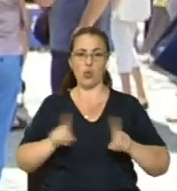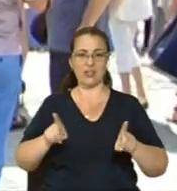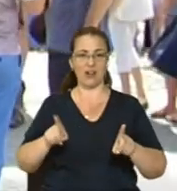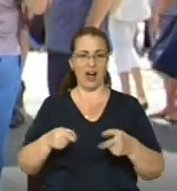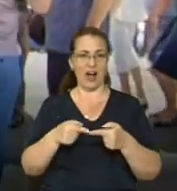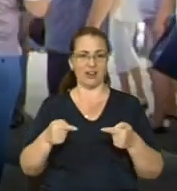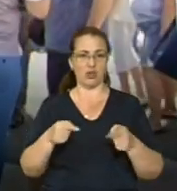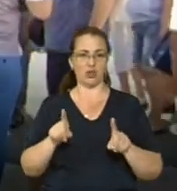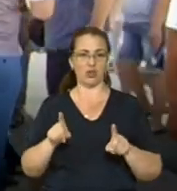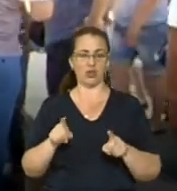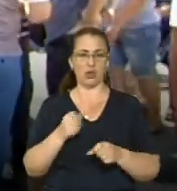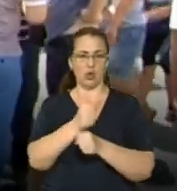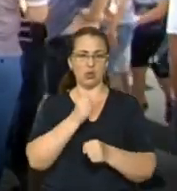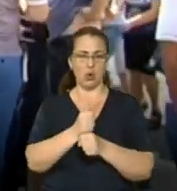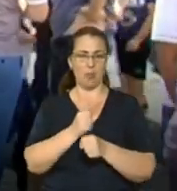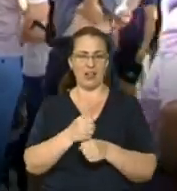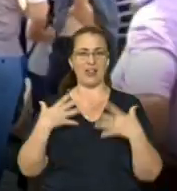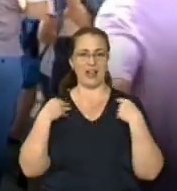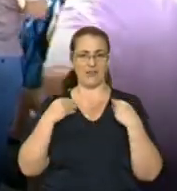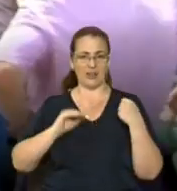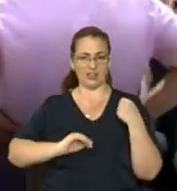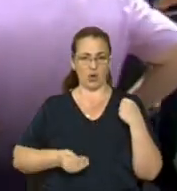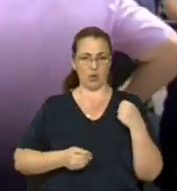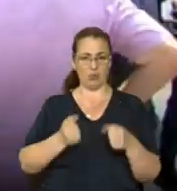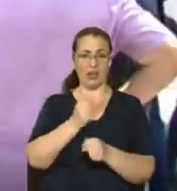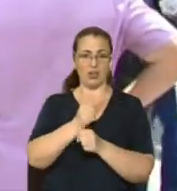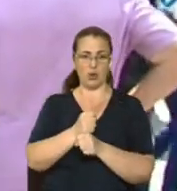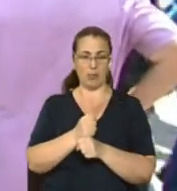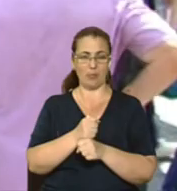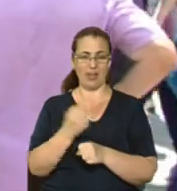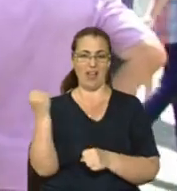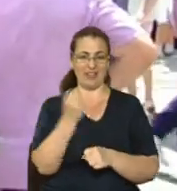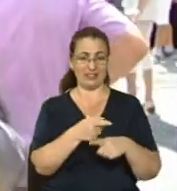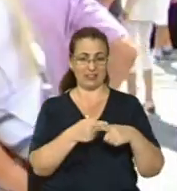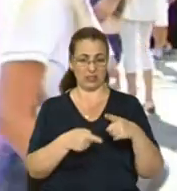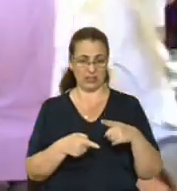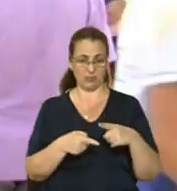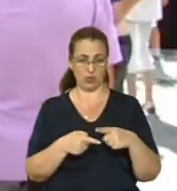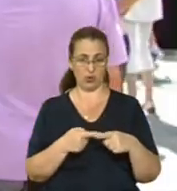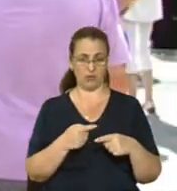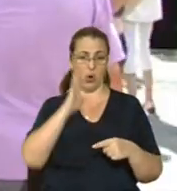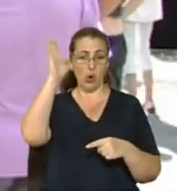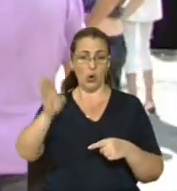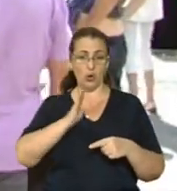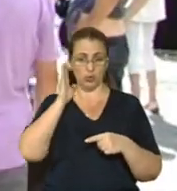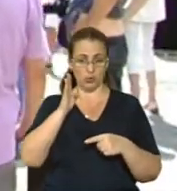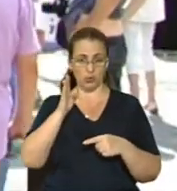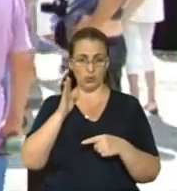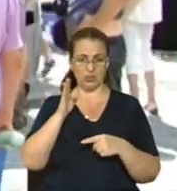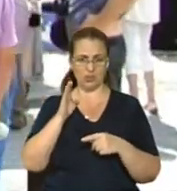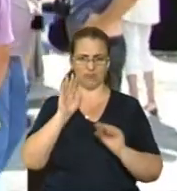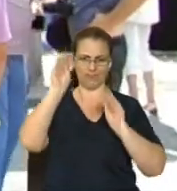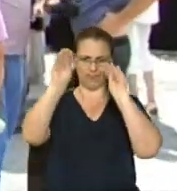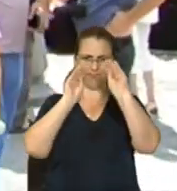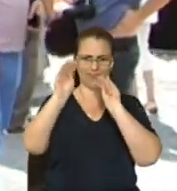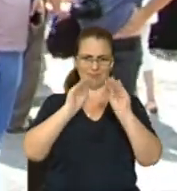робила одна із львівських компаній. Робили півтора тижні, одна дуба зайняла, щоб це все змонтувати,